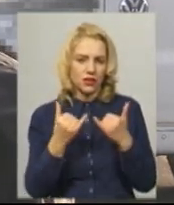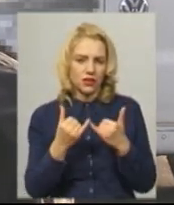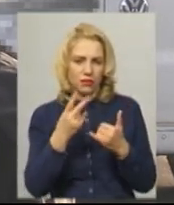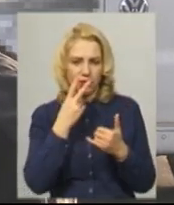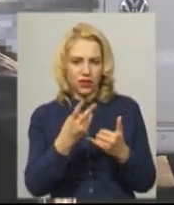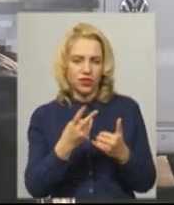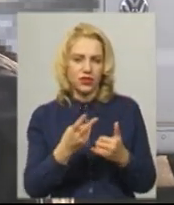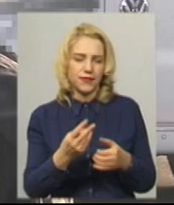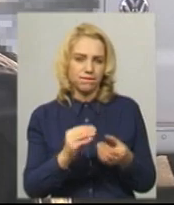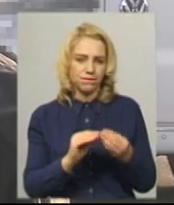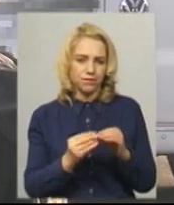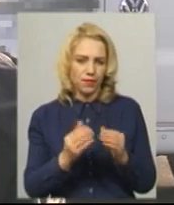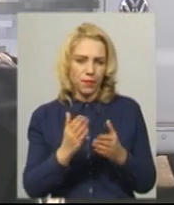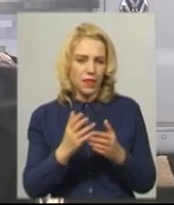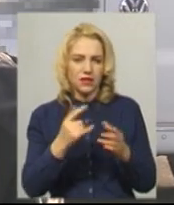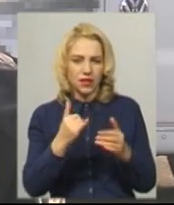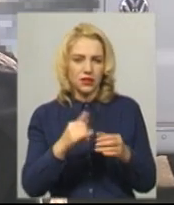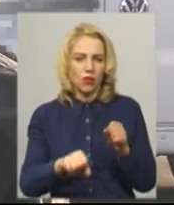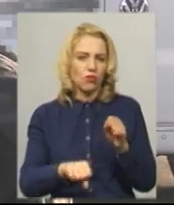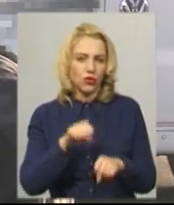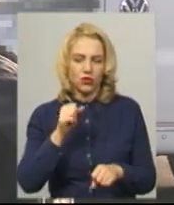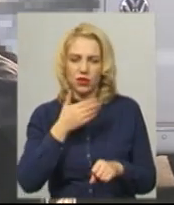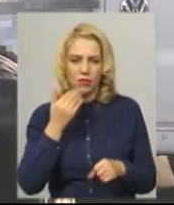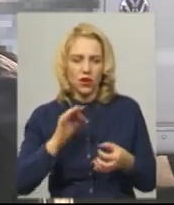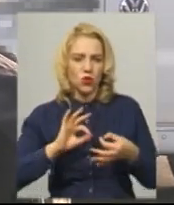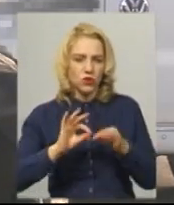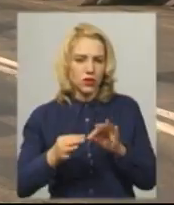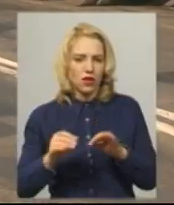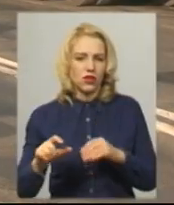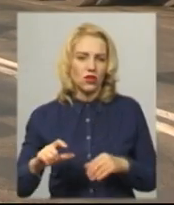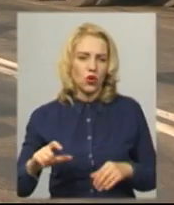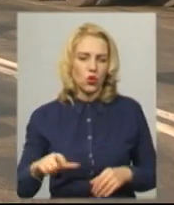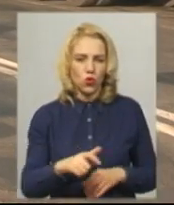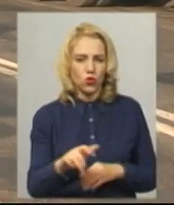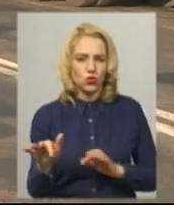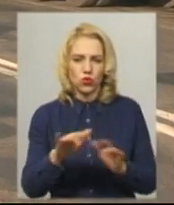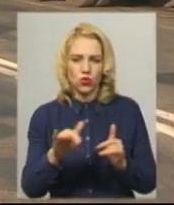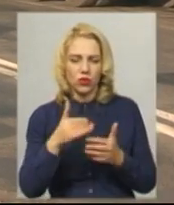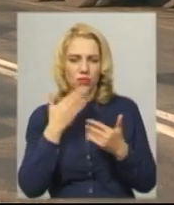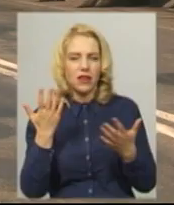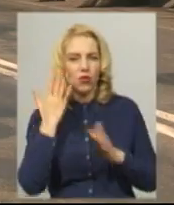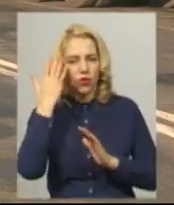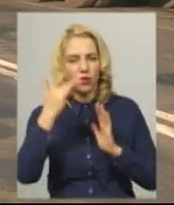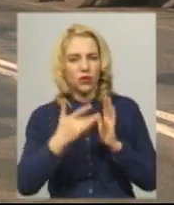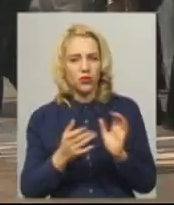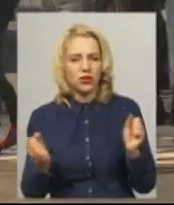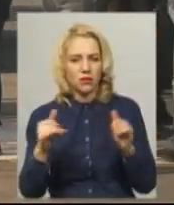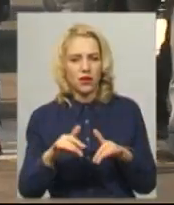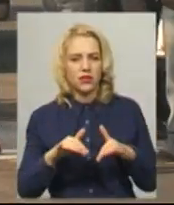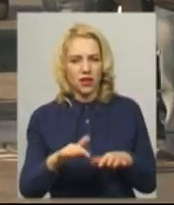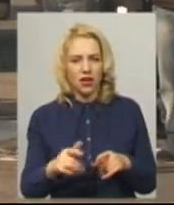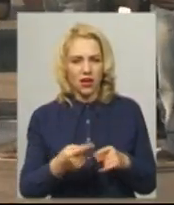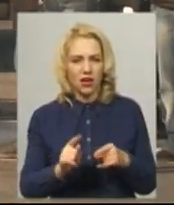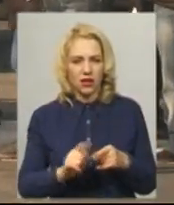бачите, порушень немає і в принципі ускладнень дорожнього руху теж немає». З якою метою зібралися на акції, розповів заступник голови